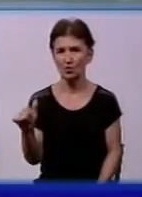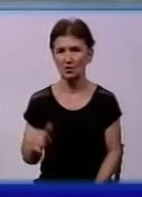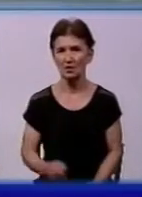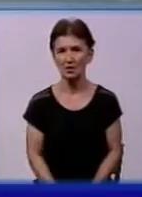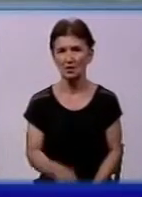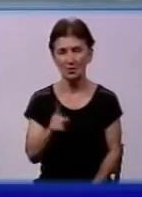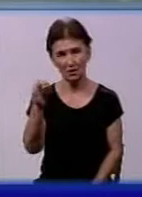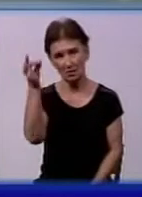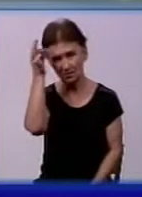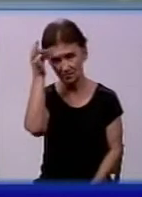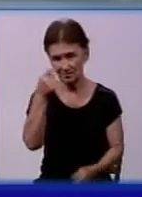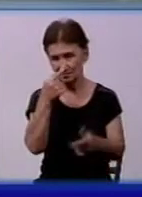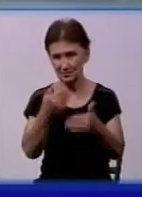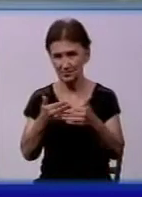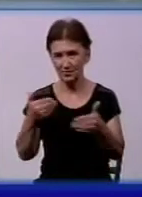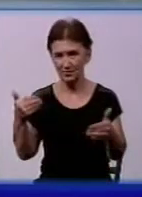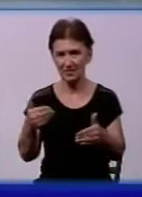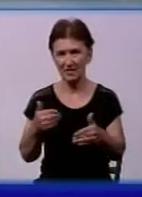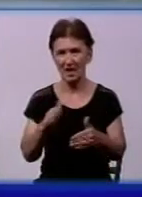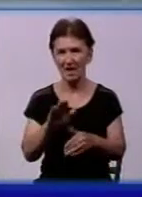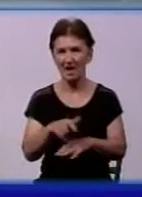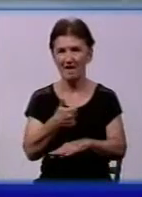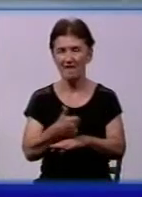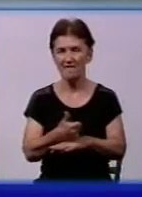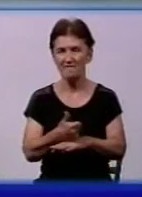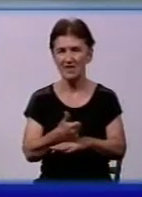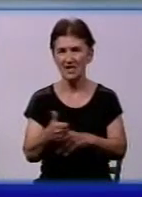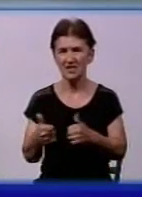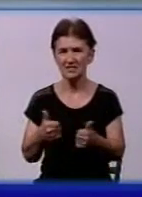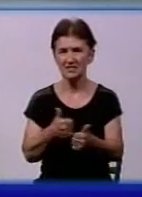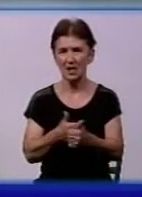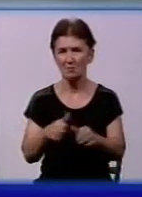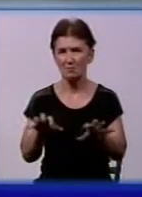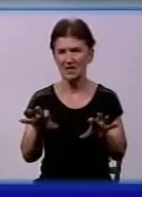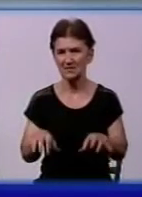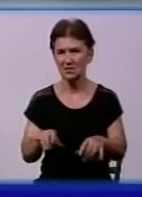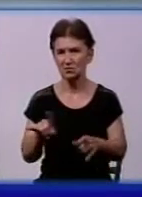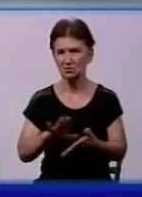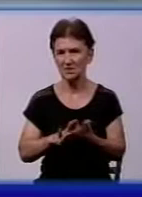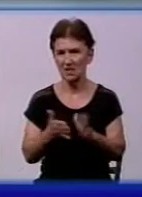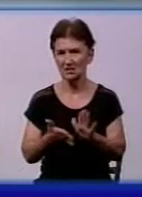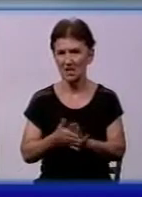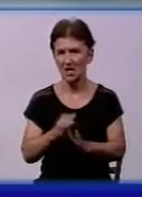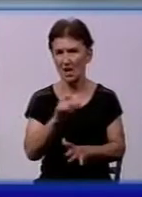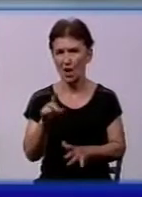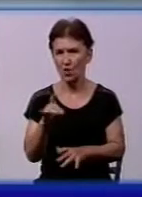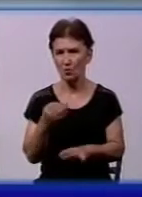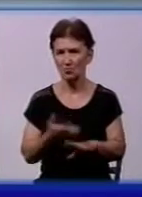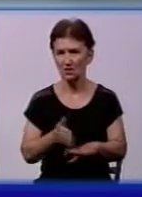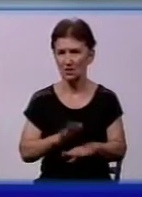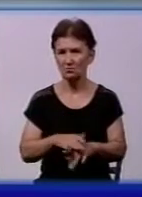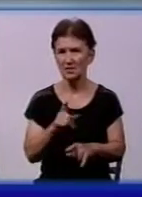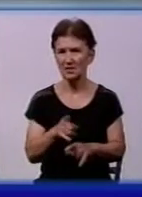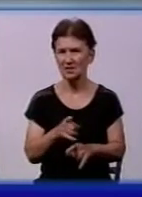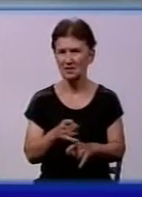Нагадаю, напередодні віце-президент Української асоціації водоканалів Ольга Бабій повідомила, що ситуація з хлором в Україні складна. Запасів для